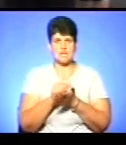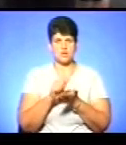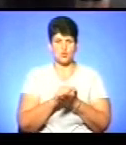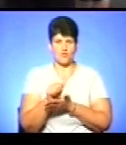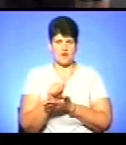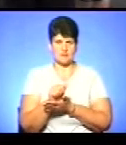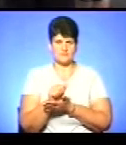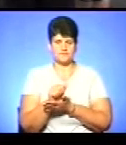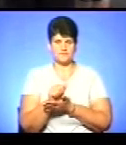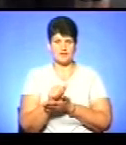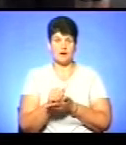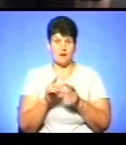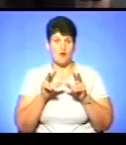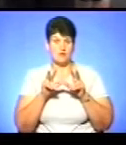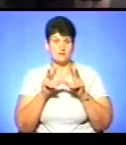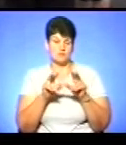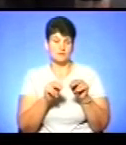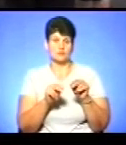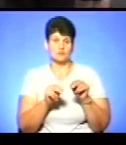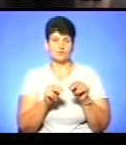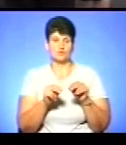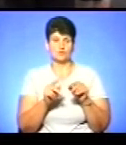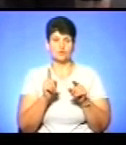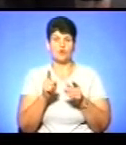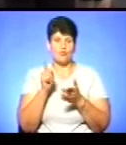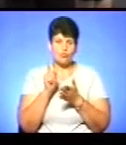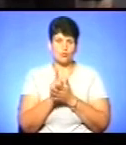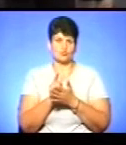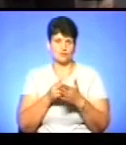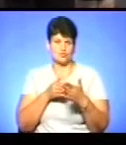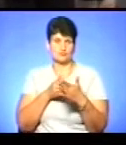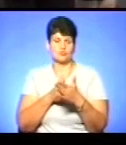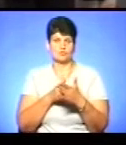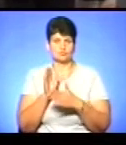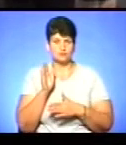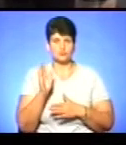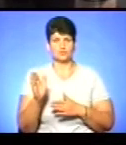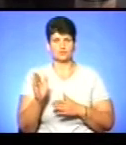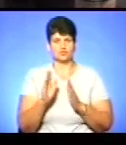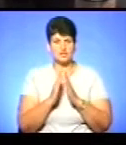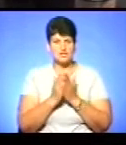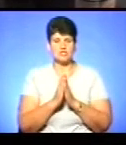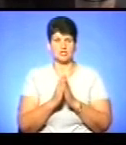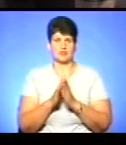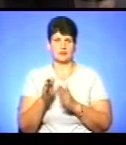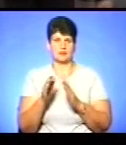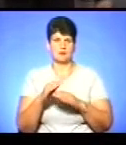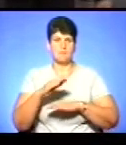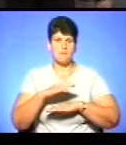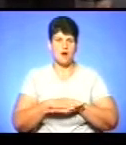Чи гарантують якийсь певний дедлайн, до якого обов'язково будуть і книжки, і парти?